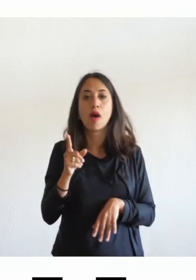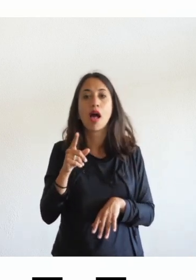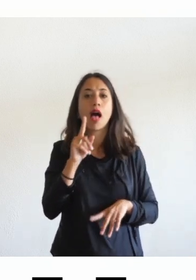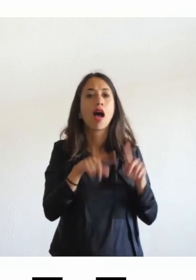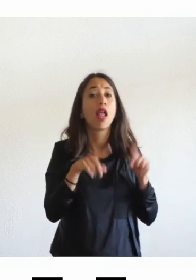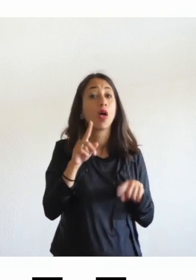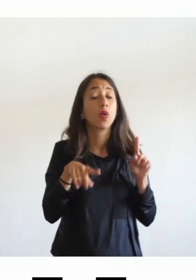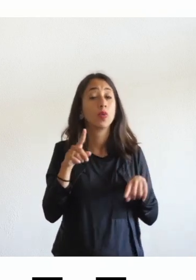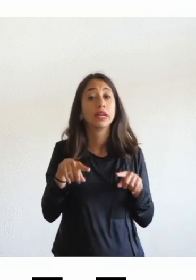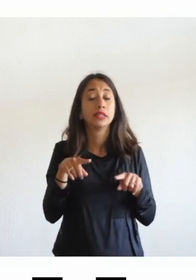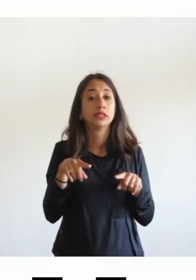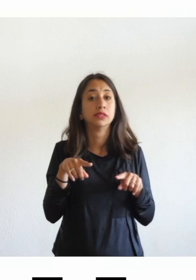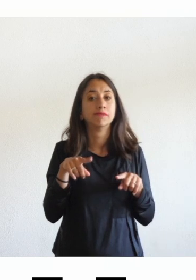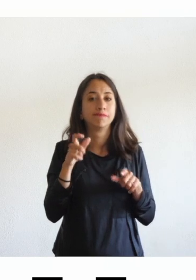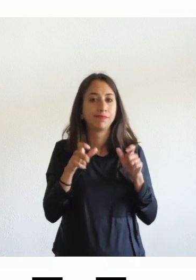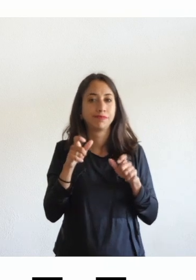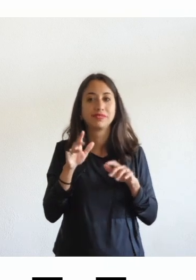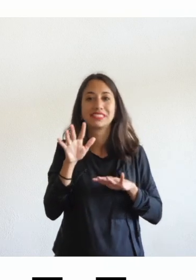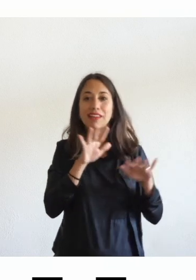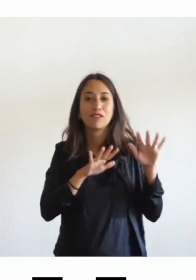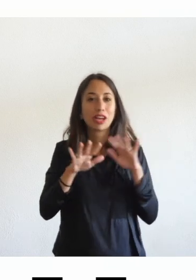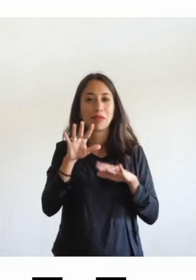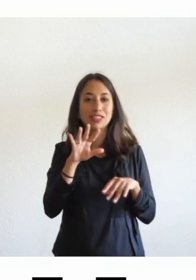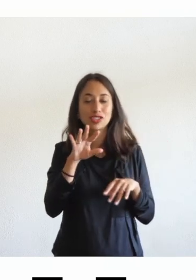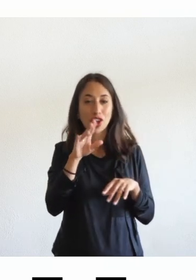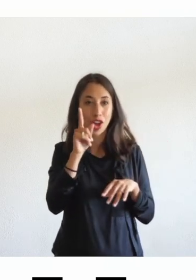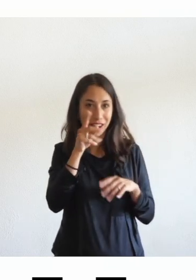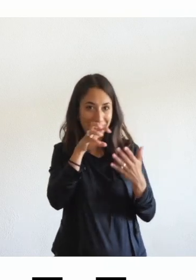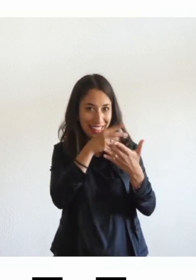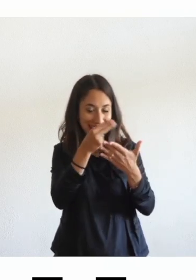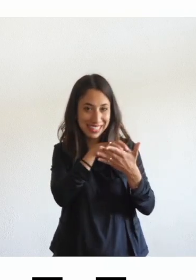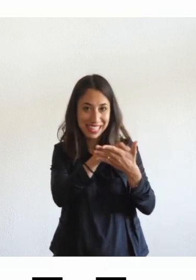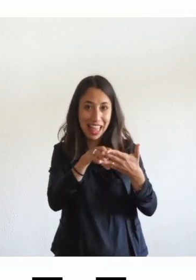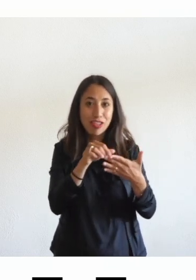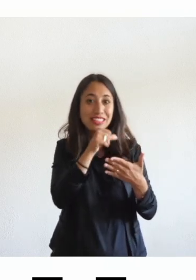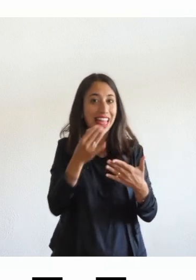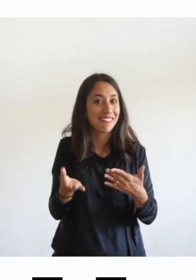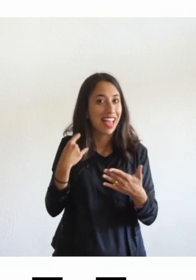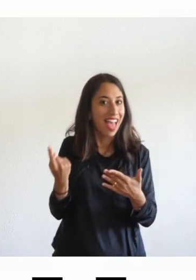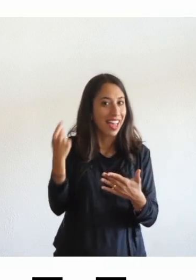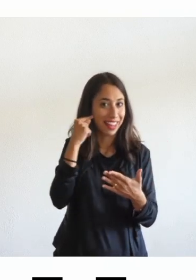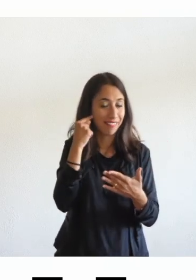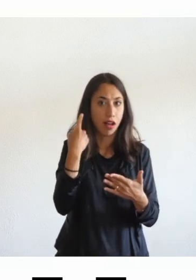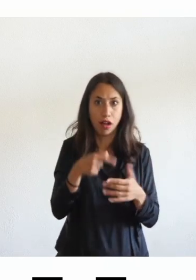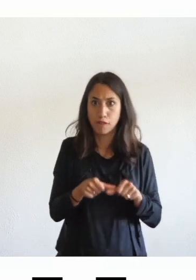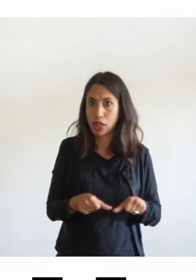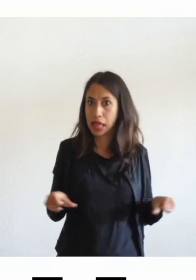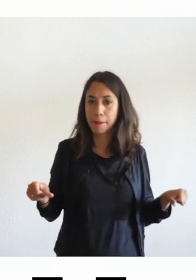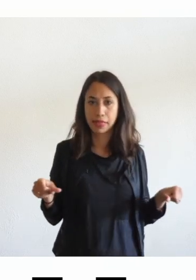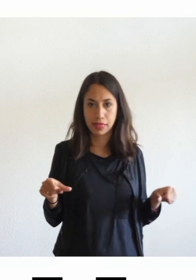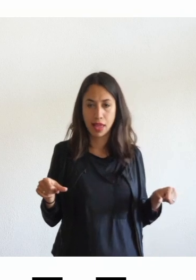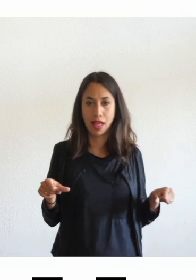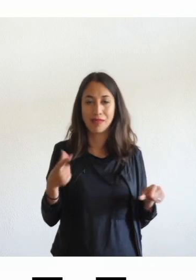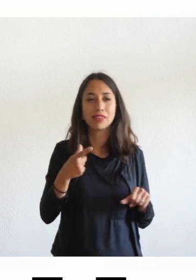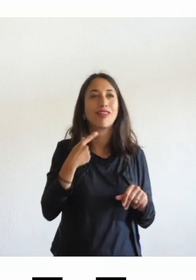'informazione visiva è fondamentale l'accesso all'informazione visiva di cui parlavo ieri nello speech sui